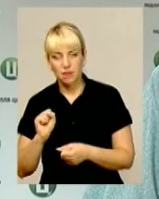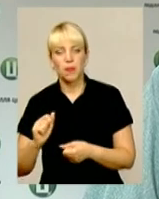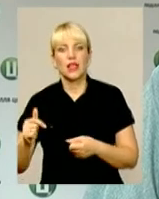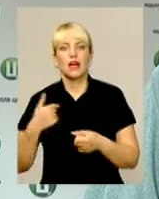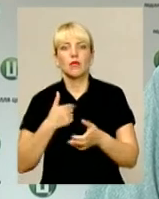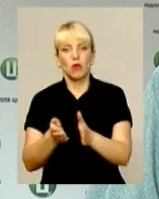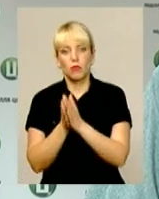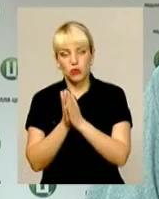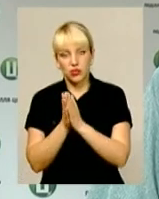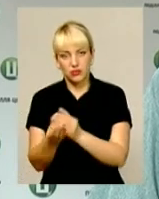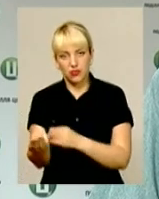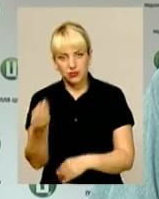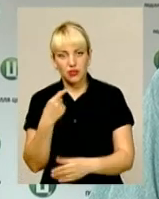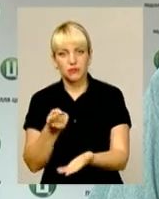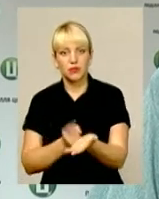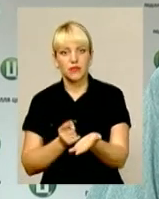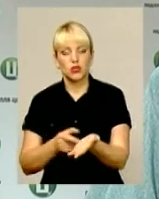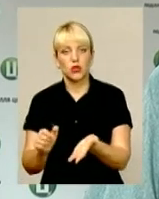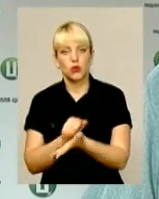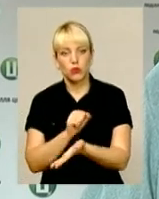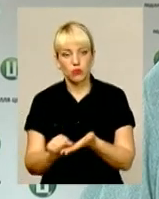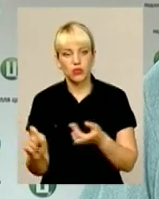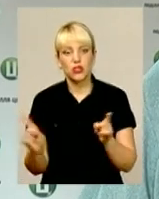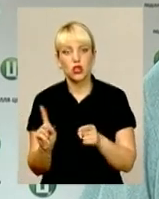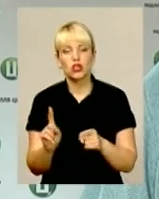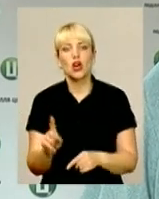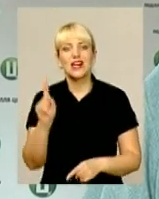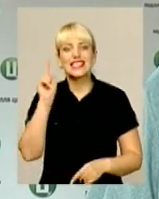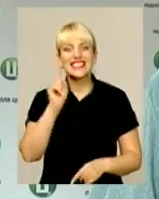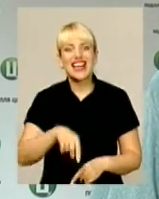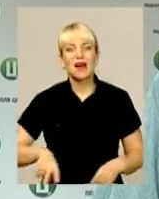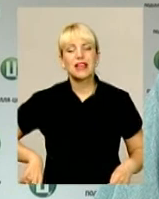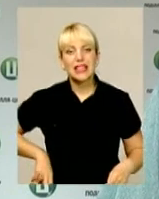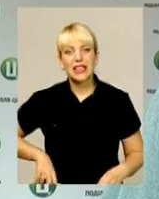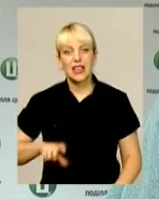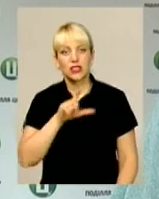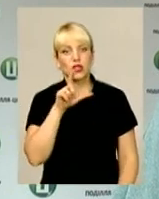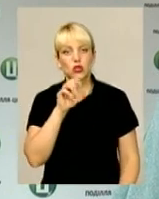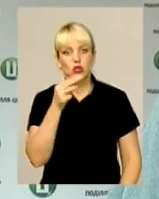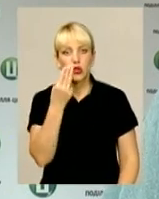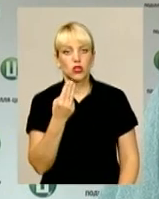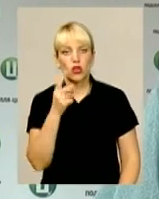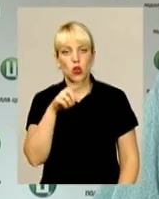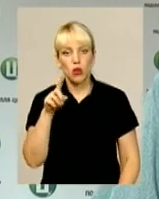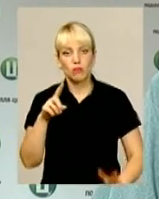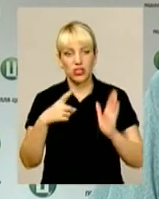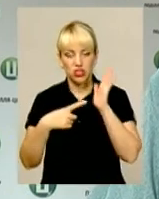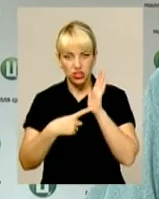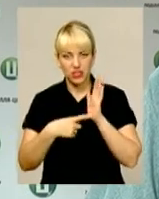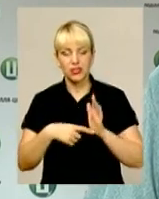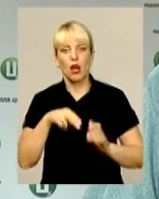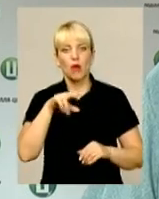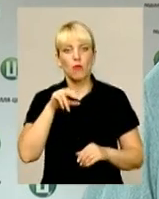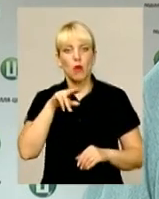підтверджуючи документи, що саме директор шостої школи, Попок Андрій Миколаївич,